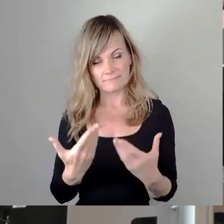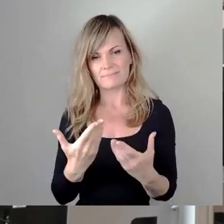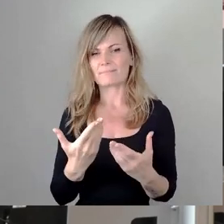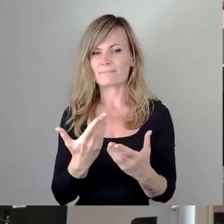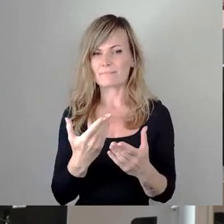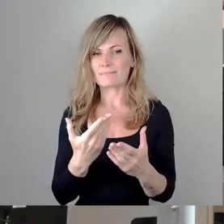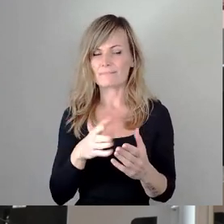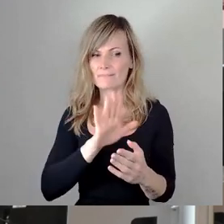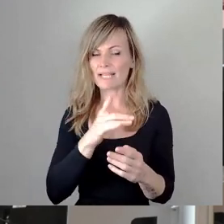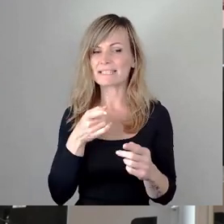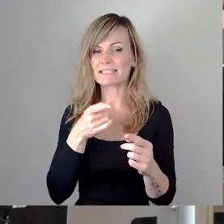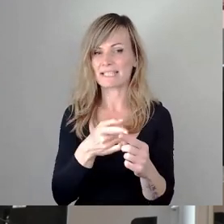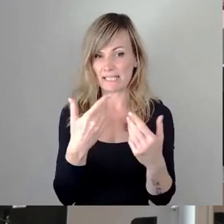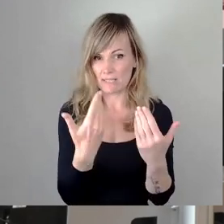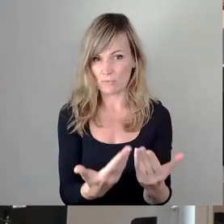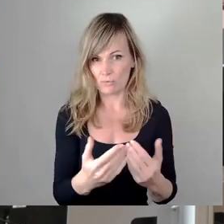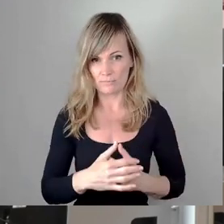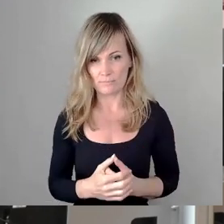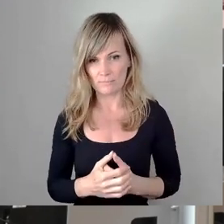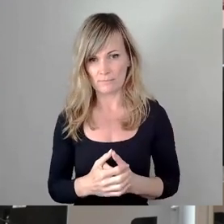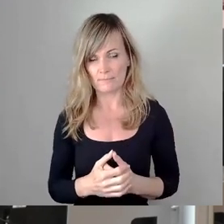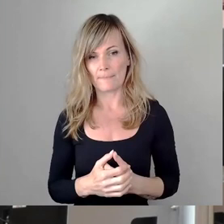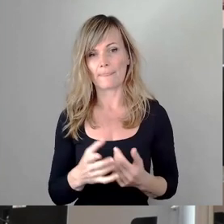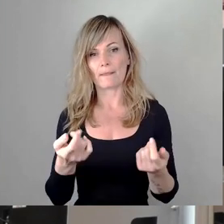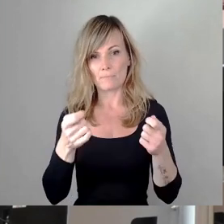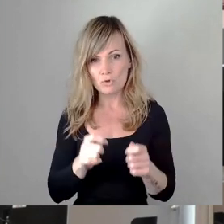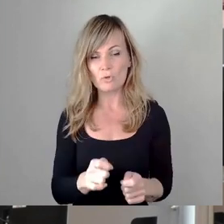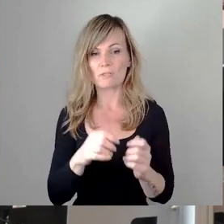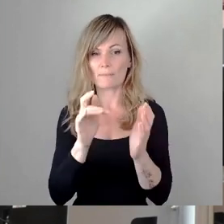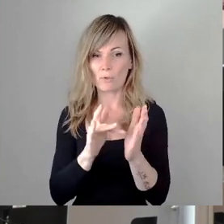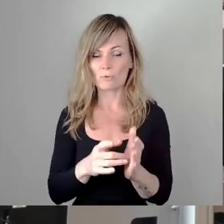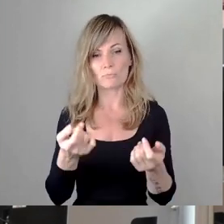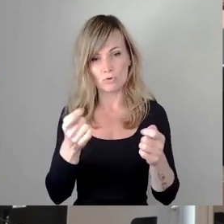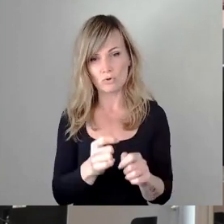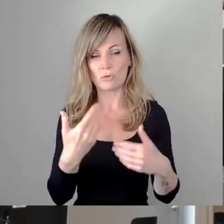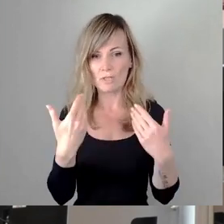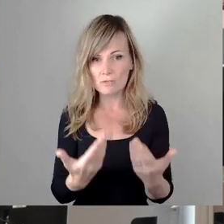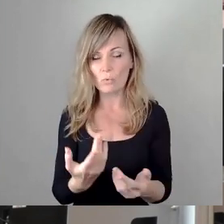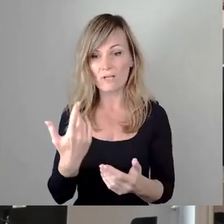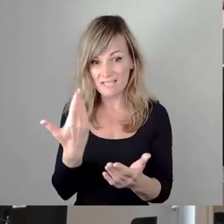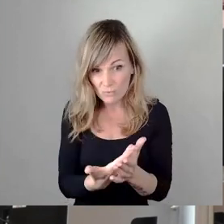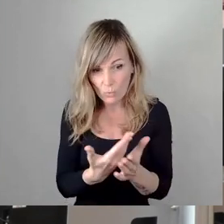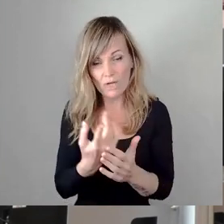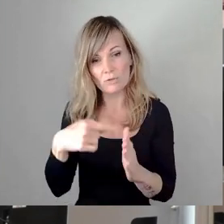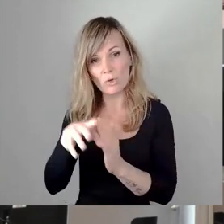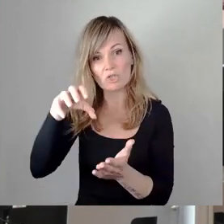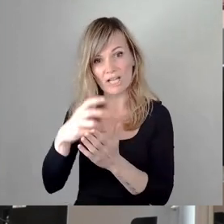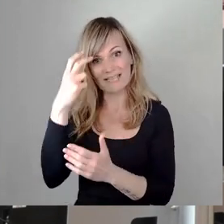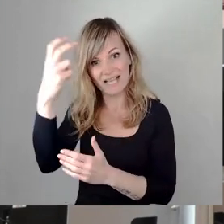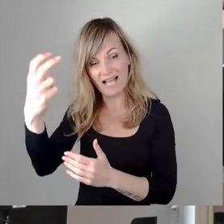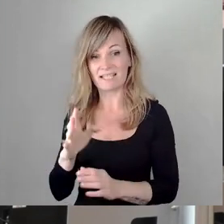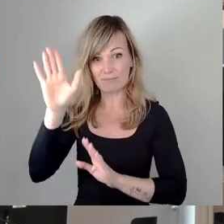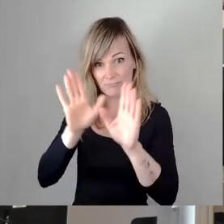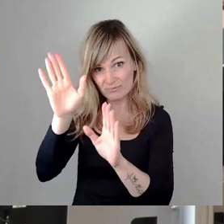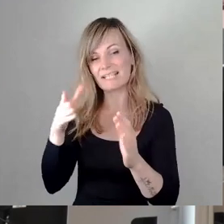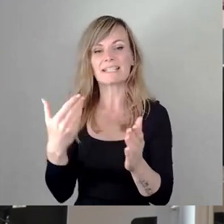gemäß Beschlusswortlaut und Beschlussbegründung durch den Stadtrat gefasst werden, würde ich einen solchen Beschluss